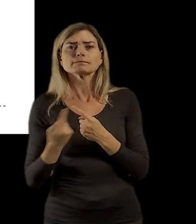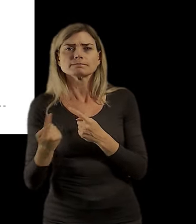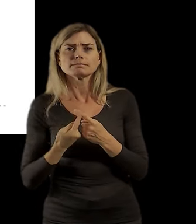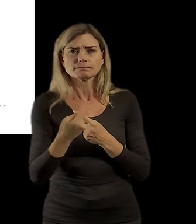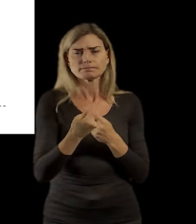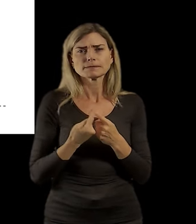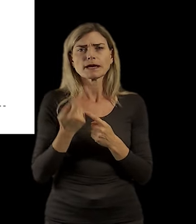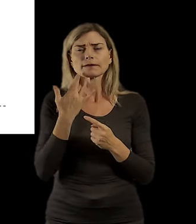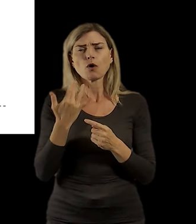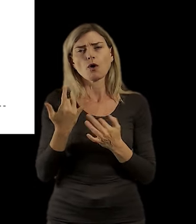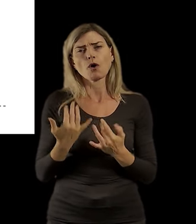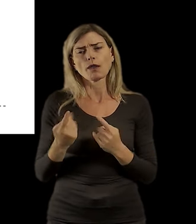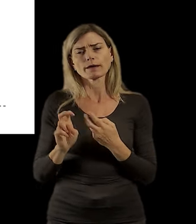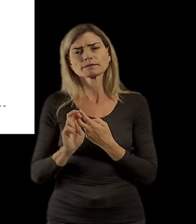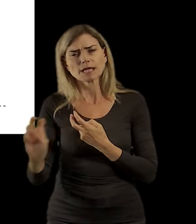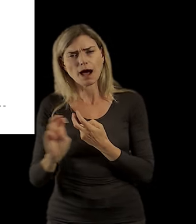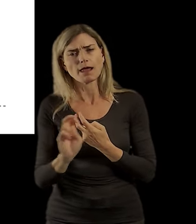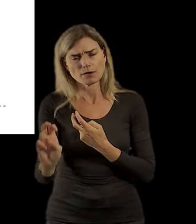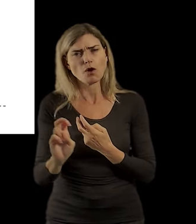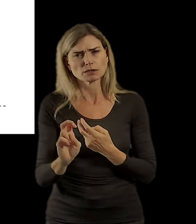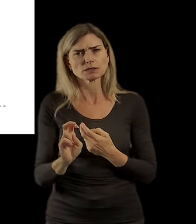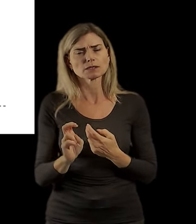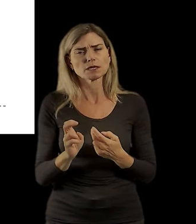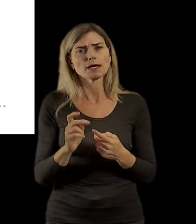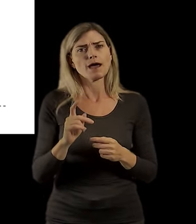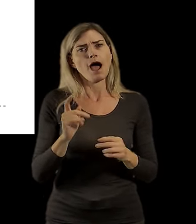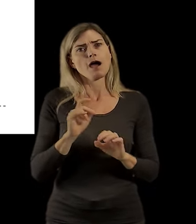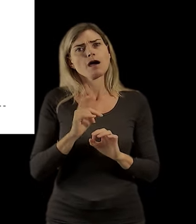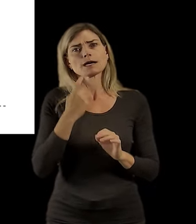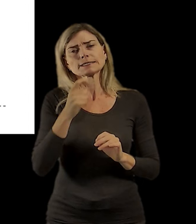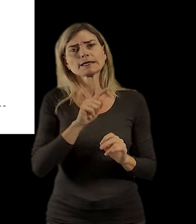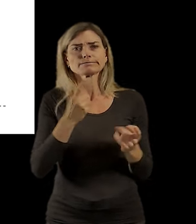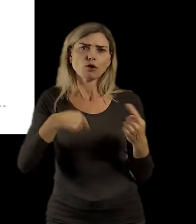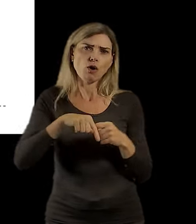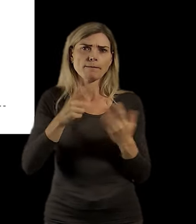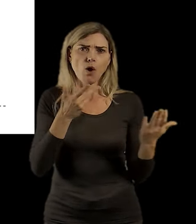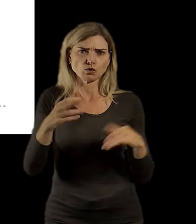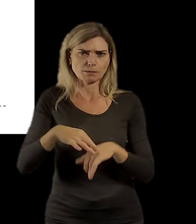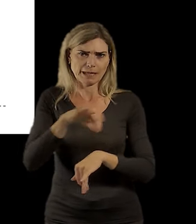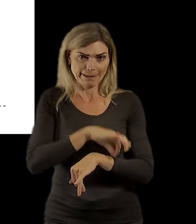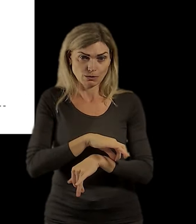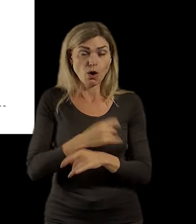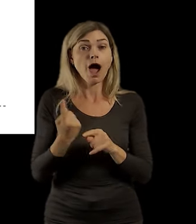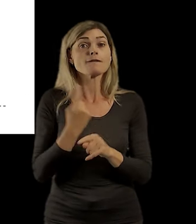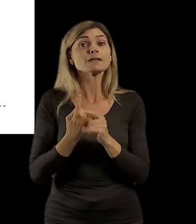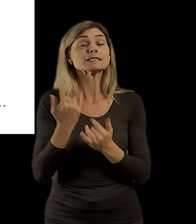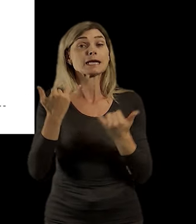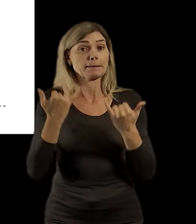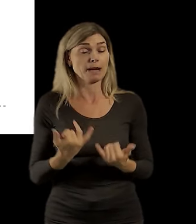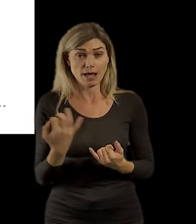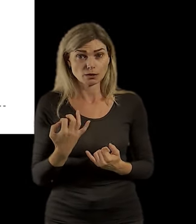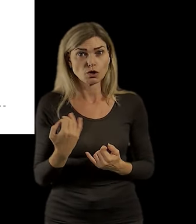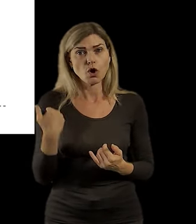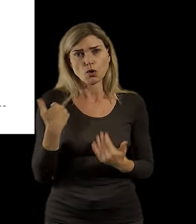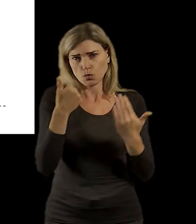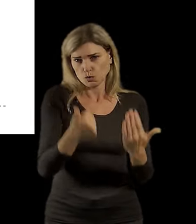školy, teda tu ideální docházkovou vzdálenost 800 metrů a v Praze bydlí ve věku 6